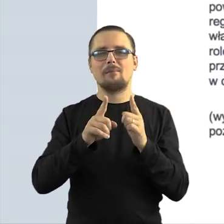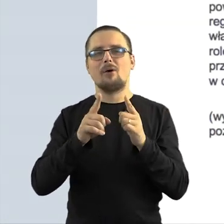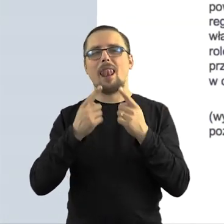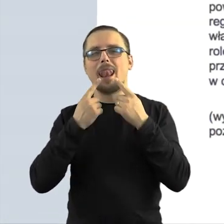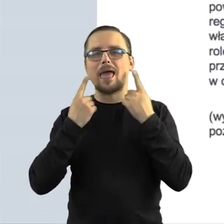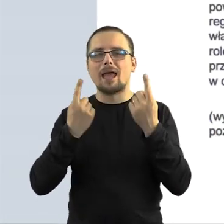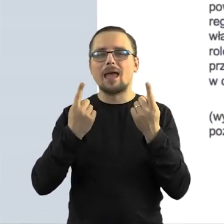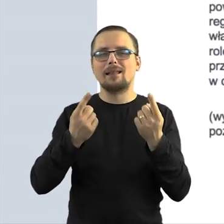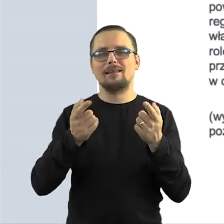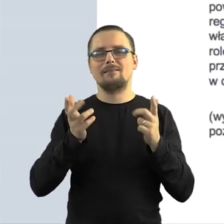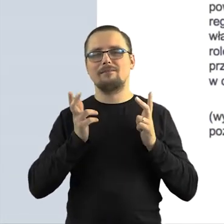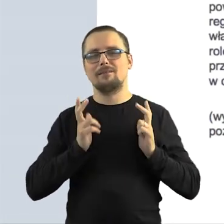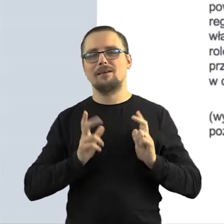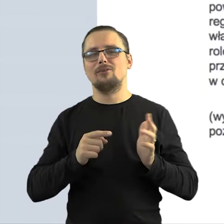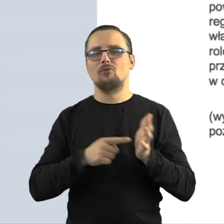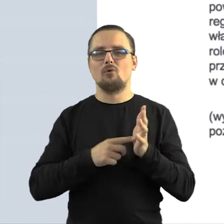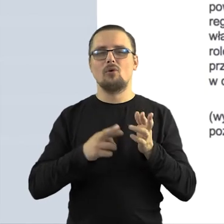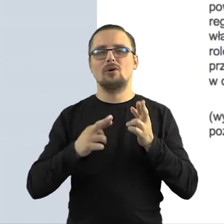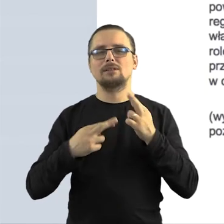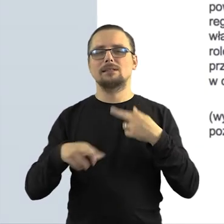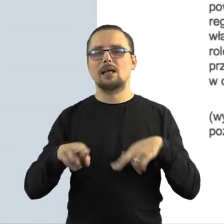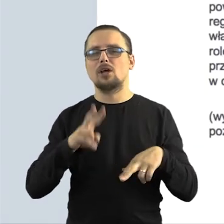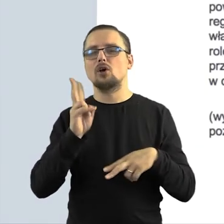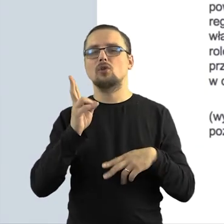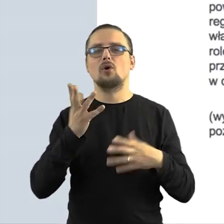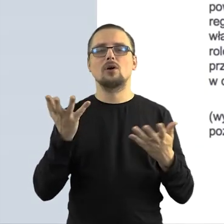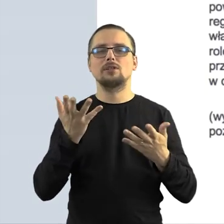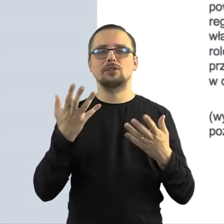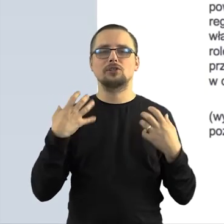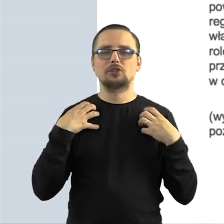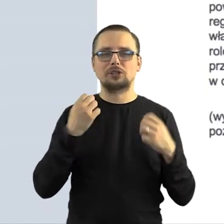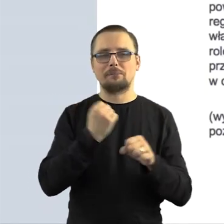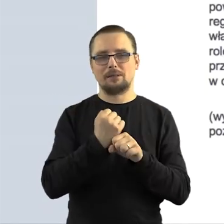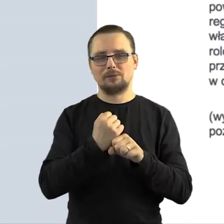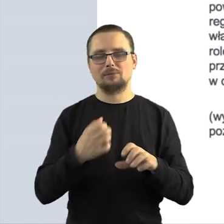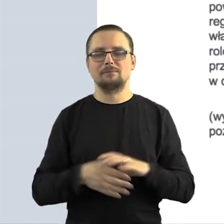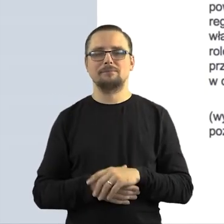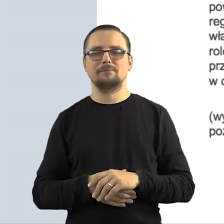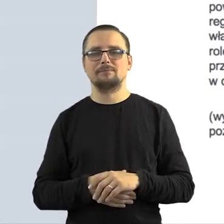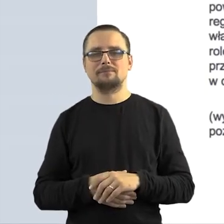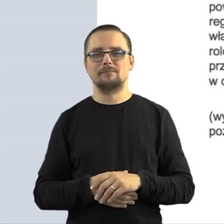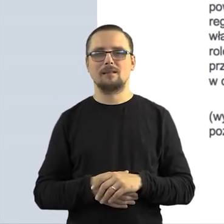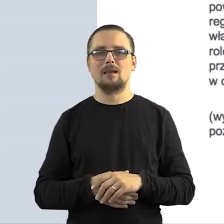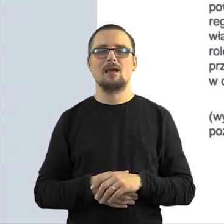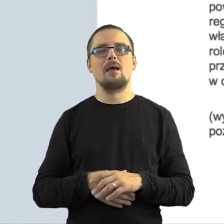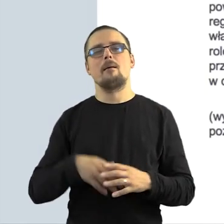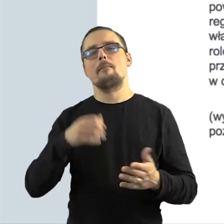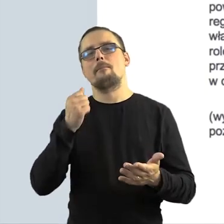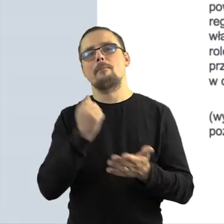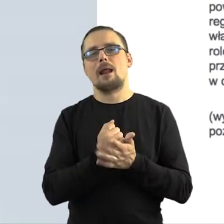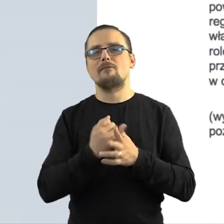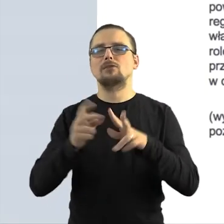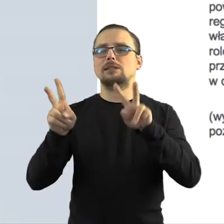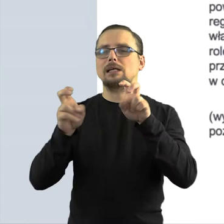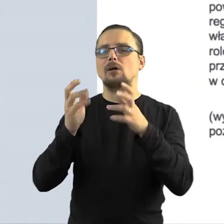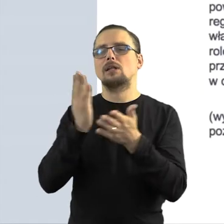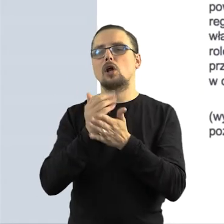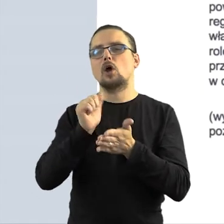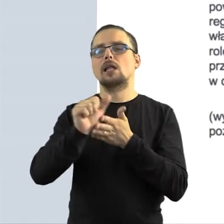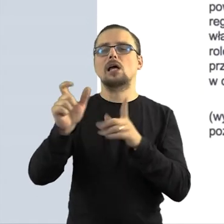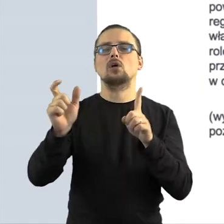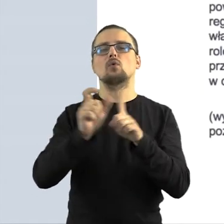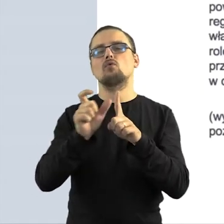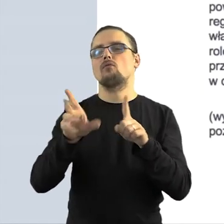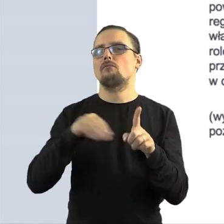albo wiejskie, w zależności od tego, gdzie kto żyje i pracuje, na temat tego, że prawo cytatu to się kończy na